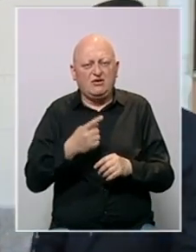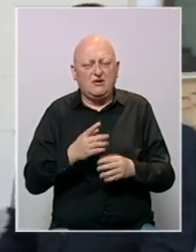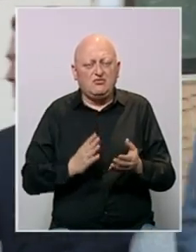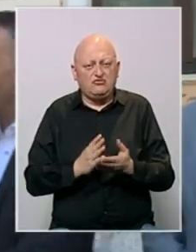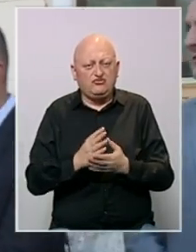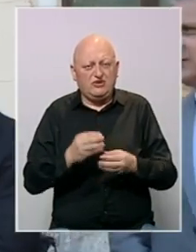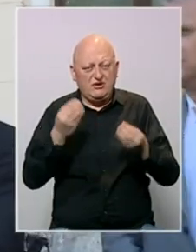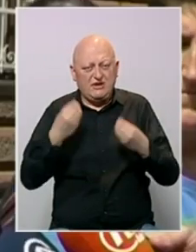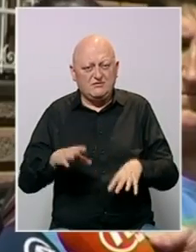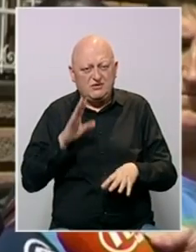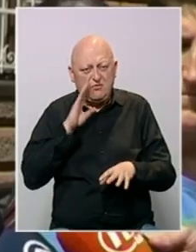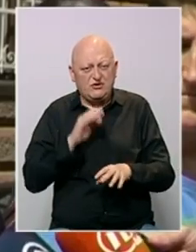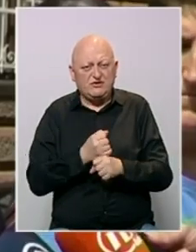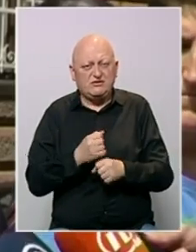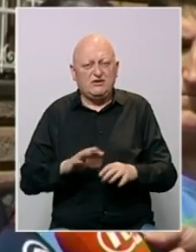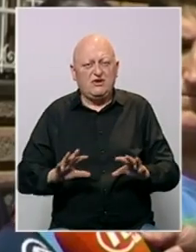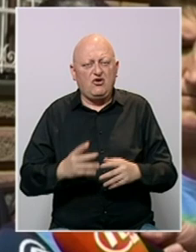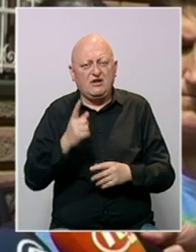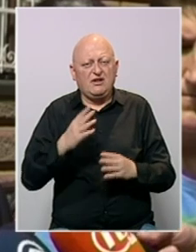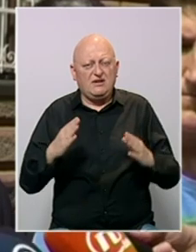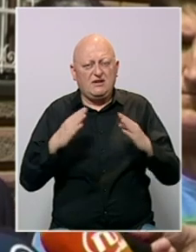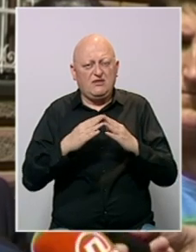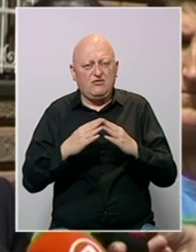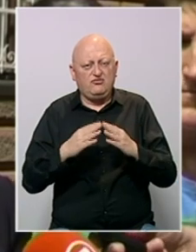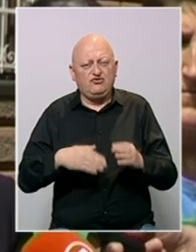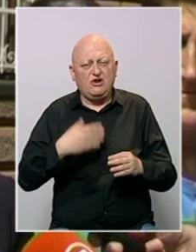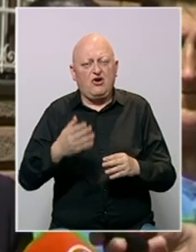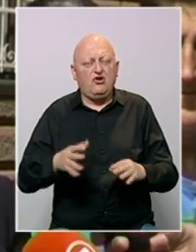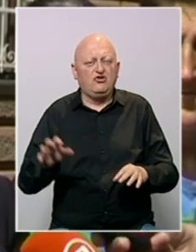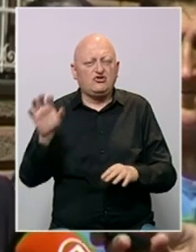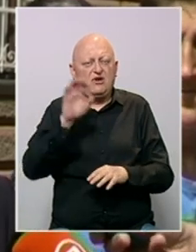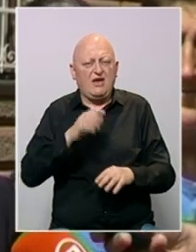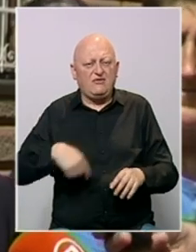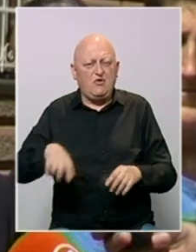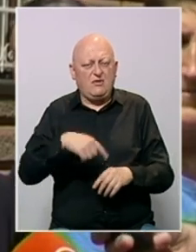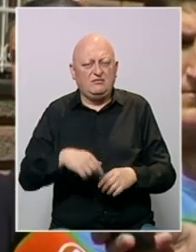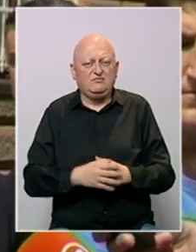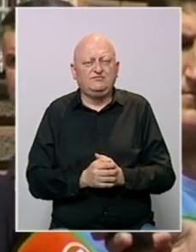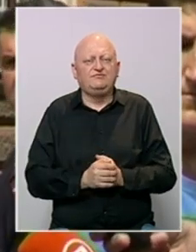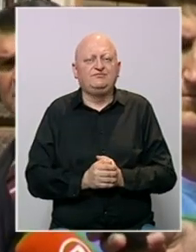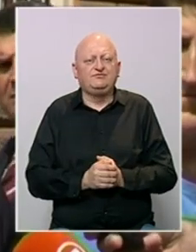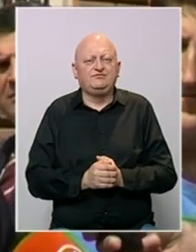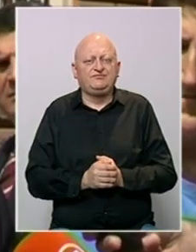rekao da bi u slučaju raspada Bosni i Hercegovine gorjela i njegova kuća, odnosno Evropa.